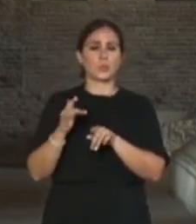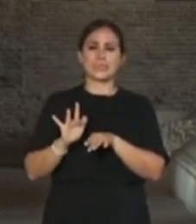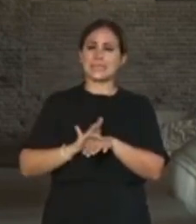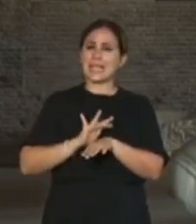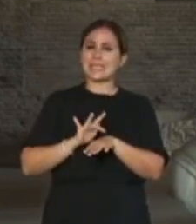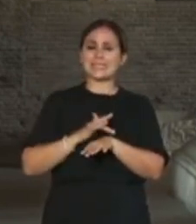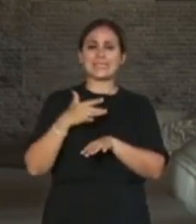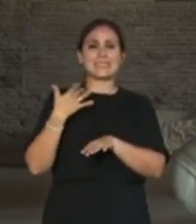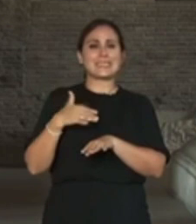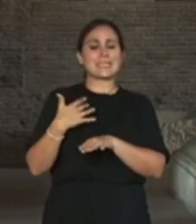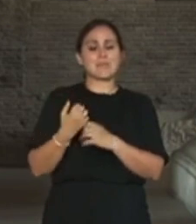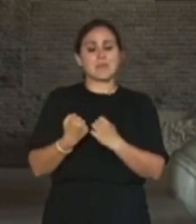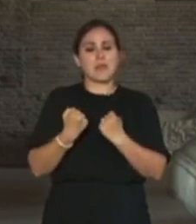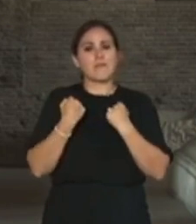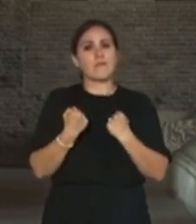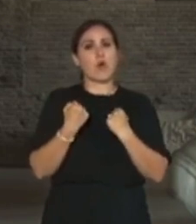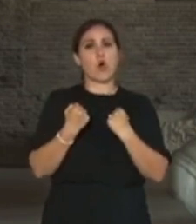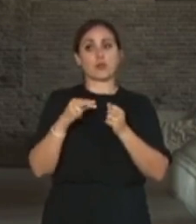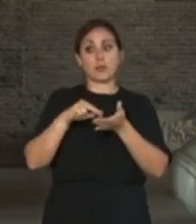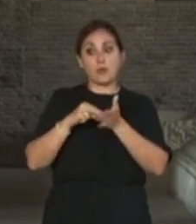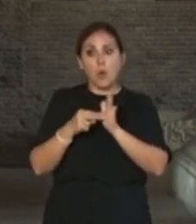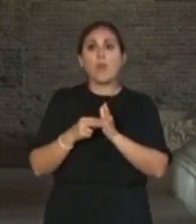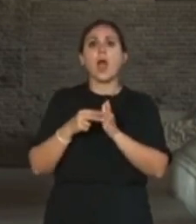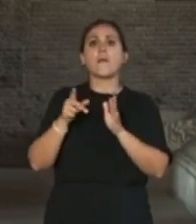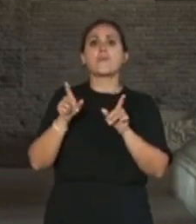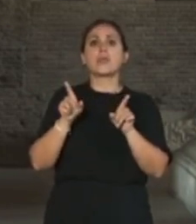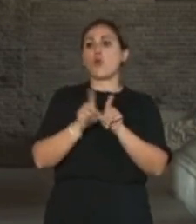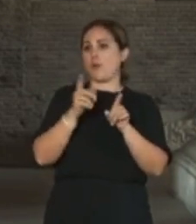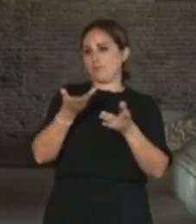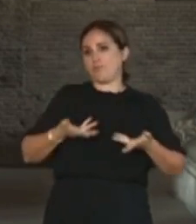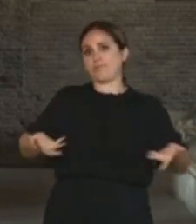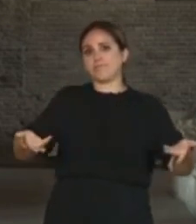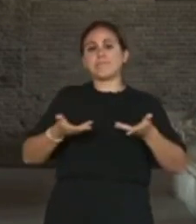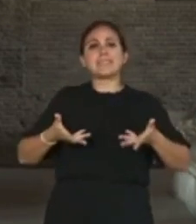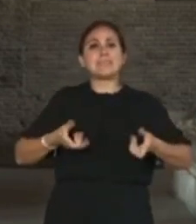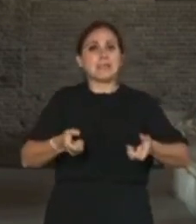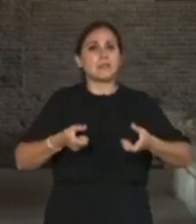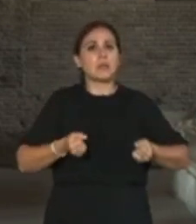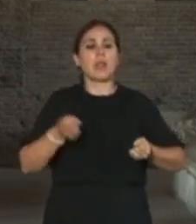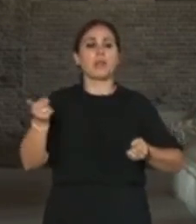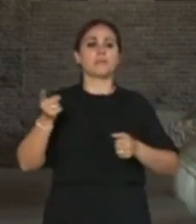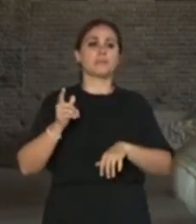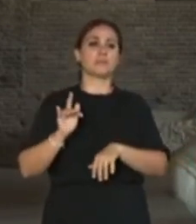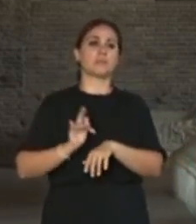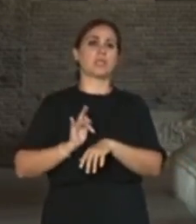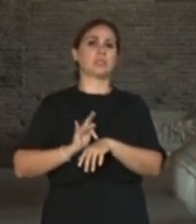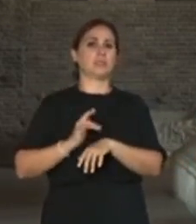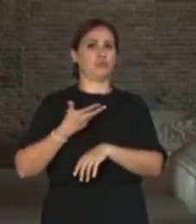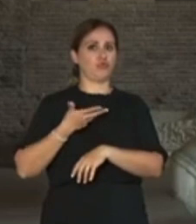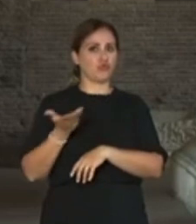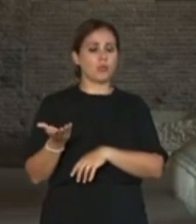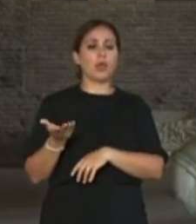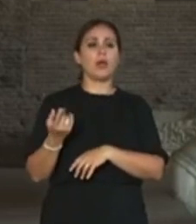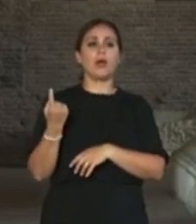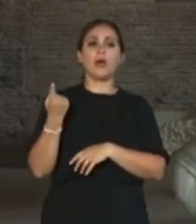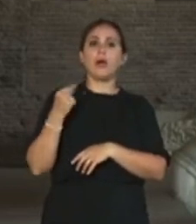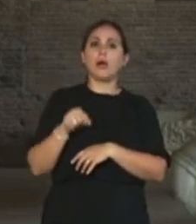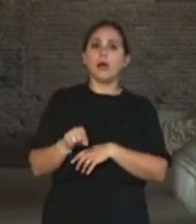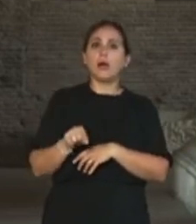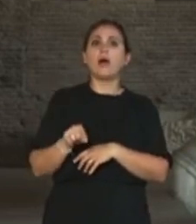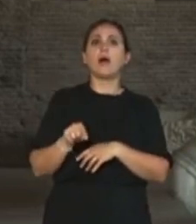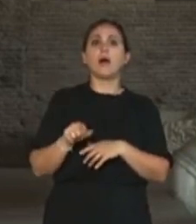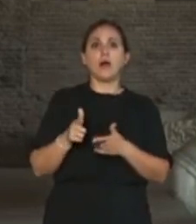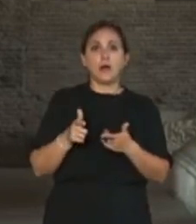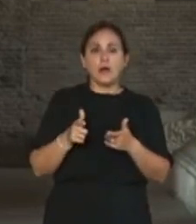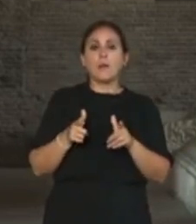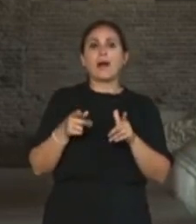alle problematiche di chienze e delle rotelle, però appunto il personale loco lì è stato un vero